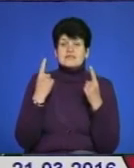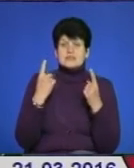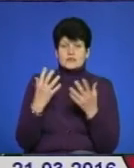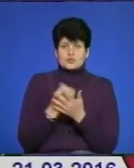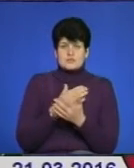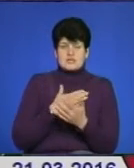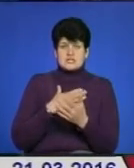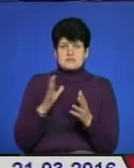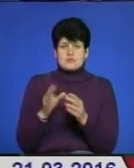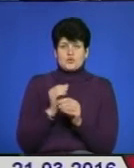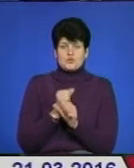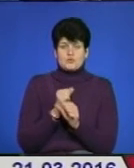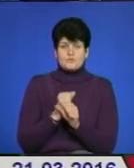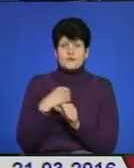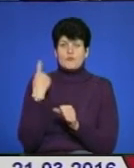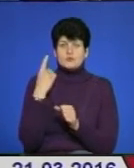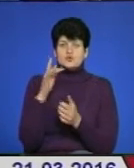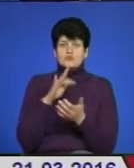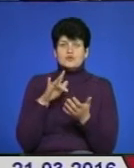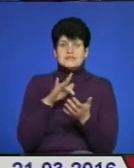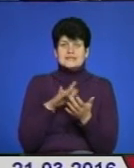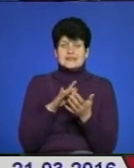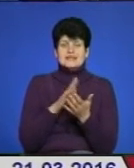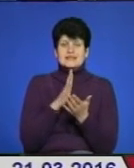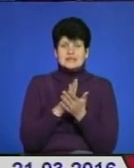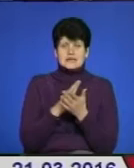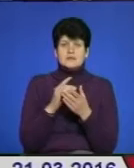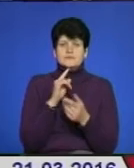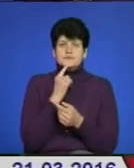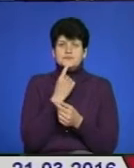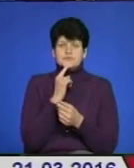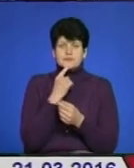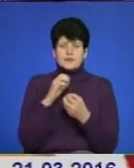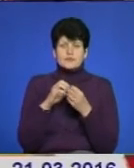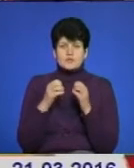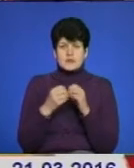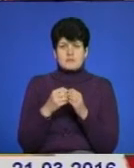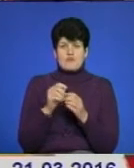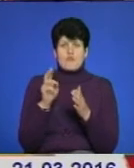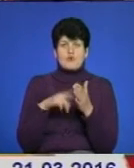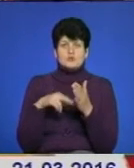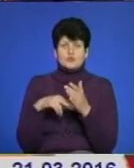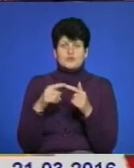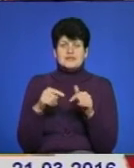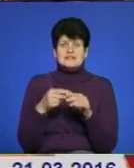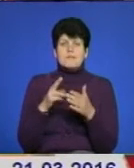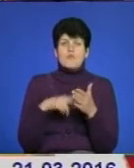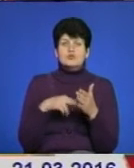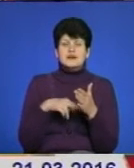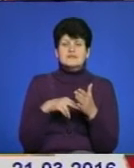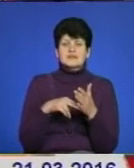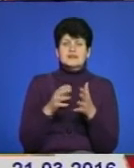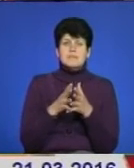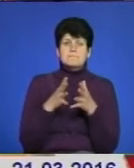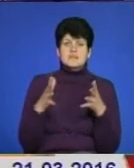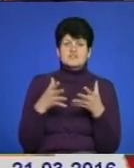спільної роботи. В обласному центрі є деякі труднощі у податковій галузі. Це стосується податків, які найбільше